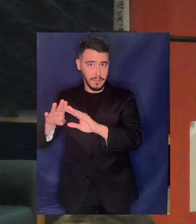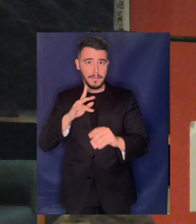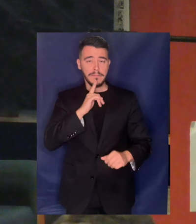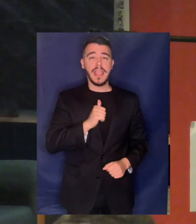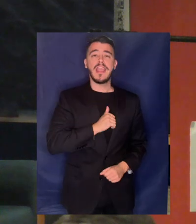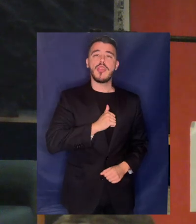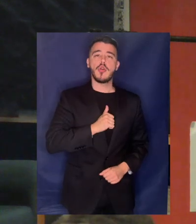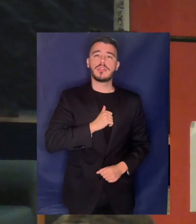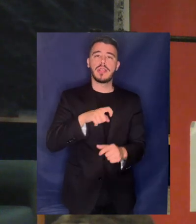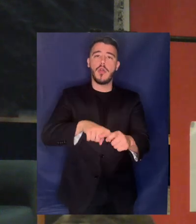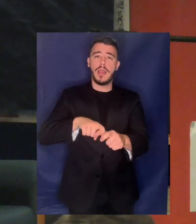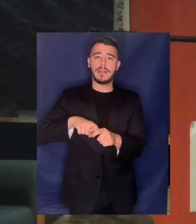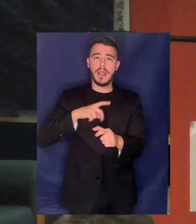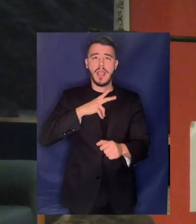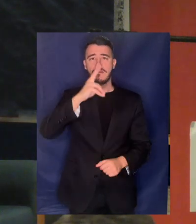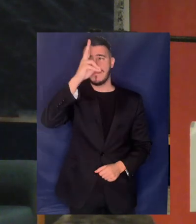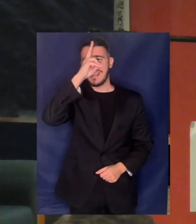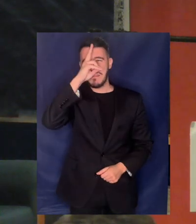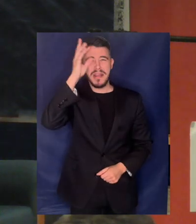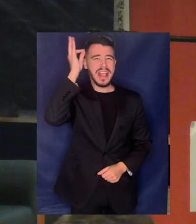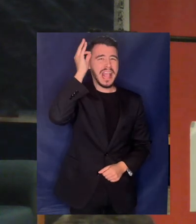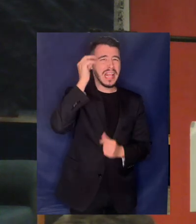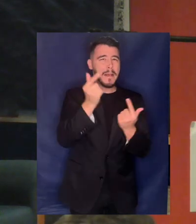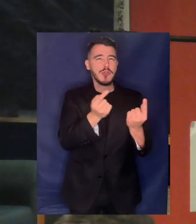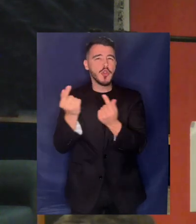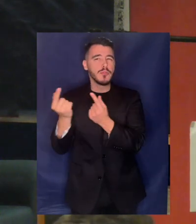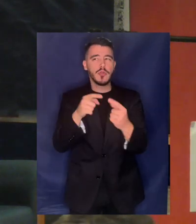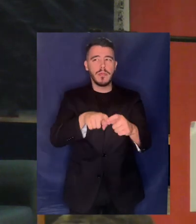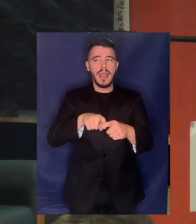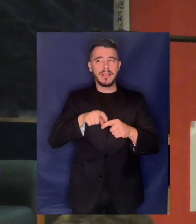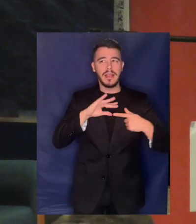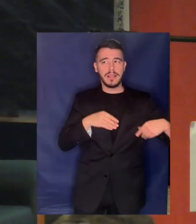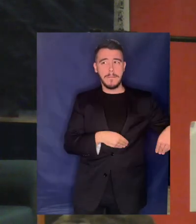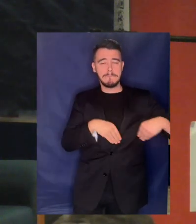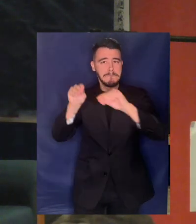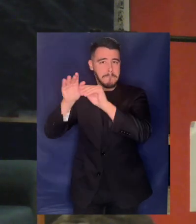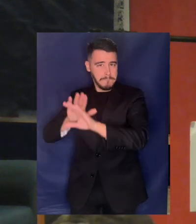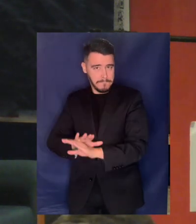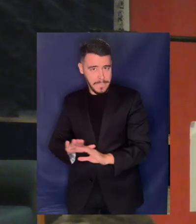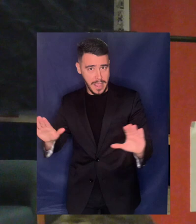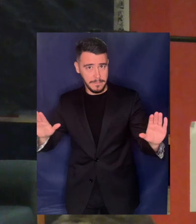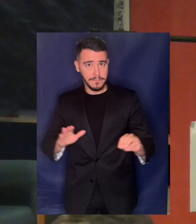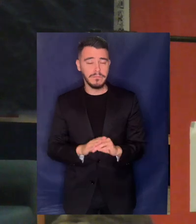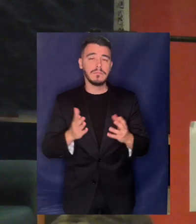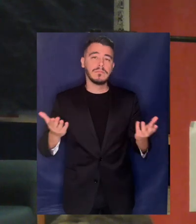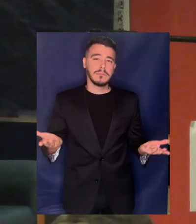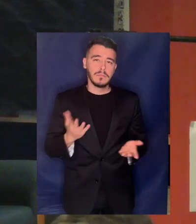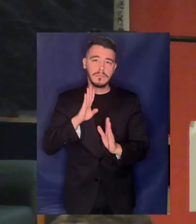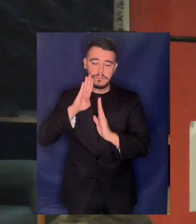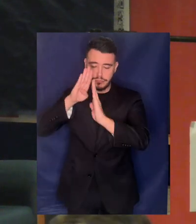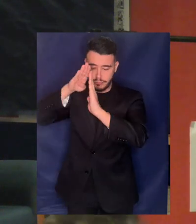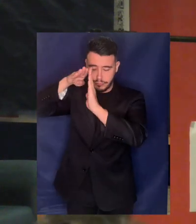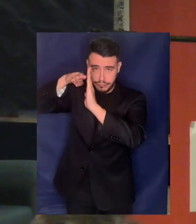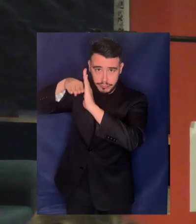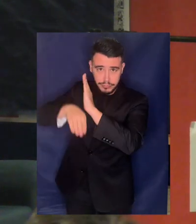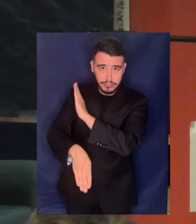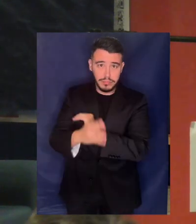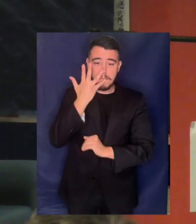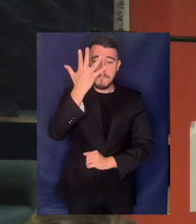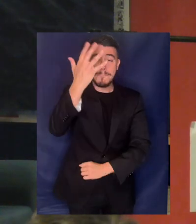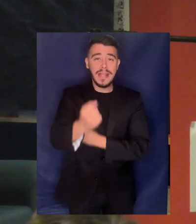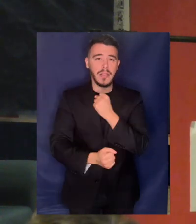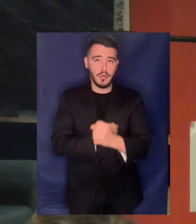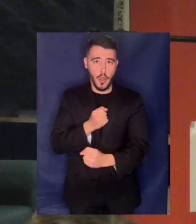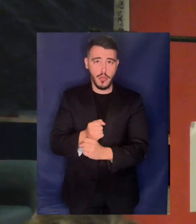ιδιωτικών γερμανικών και γαλλικών εταιρεών και τα πρώτα αρνητικά αποτελέσματα ήρθαν στην πρώτη πέτα αιτία